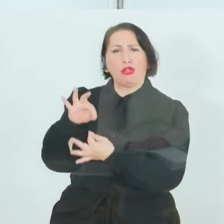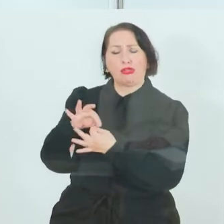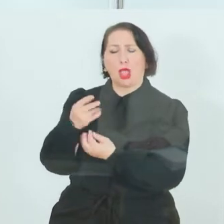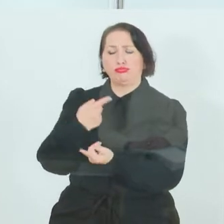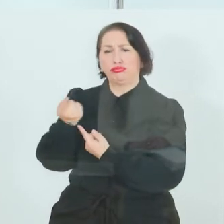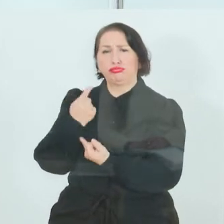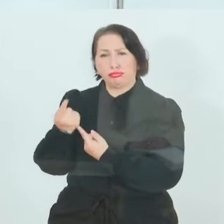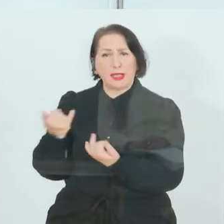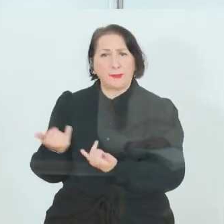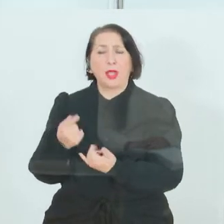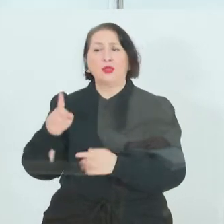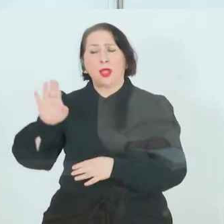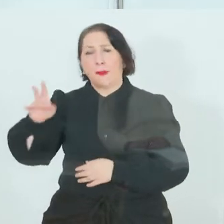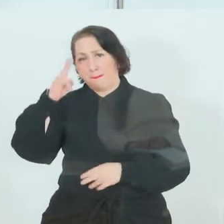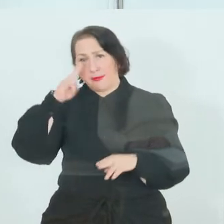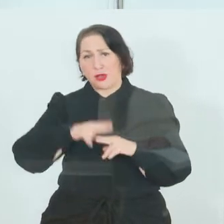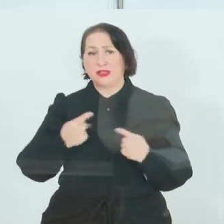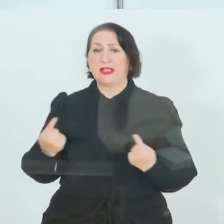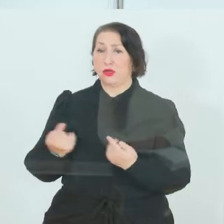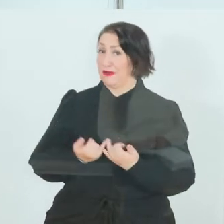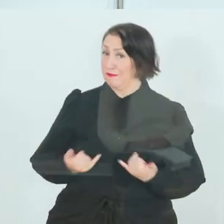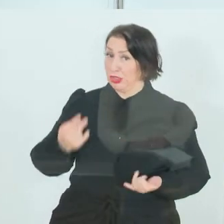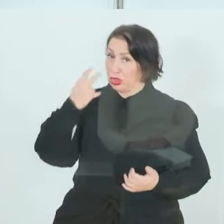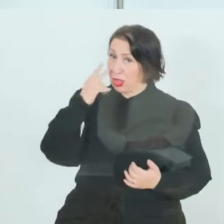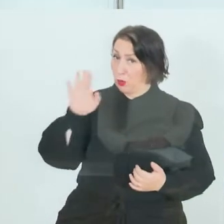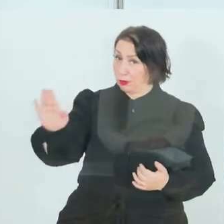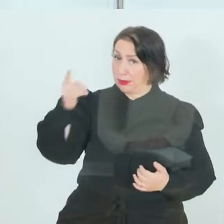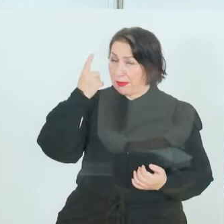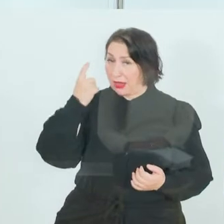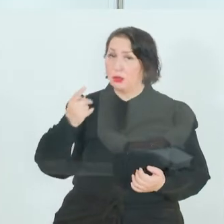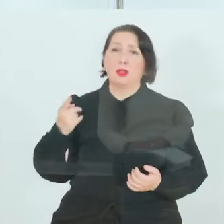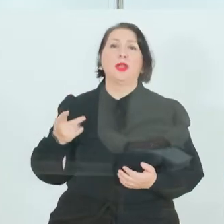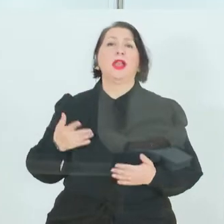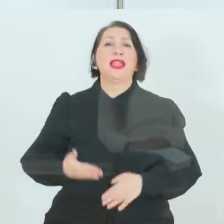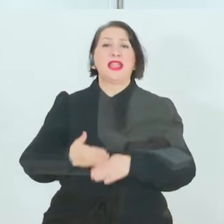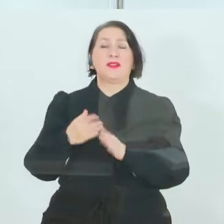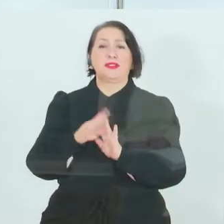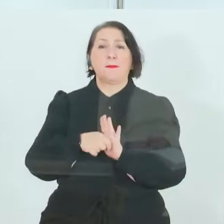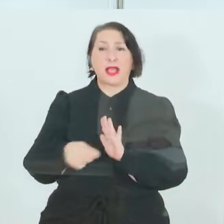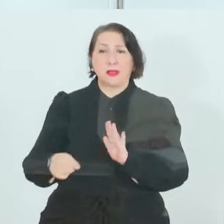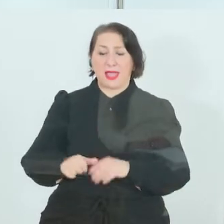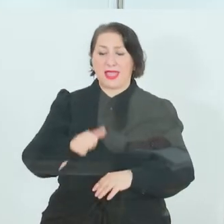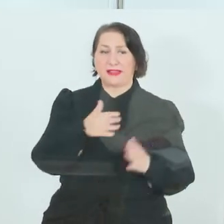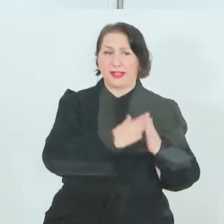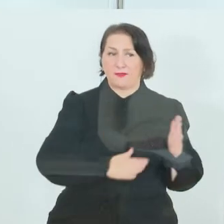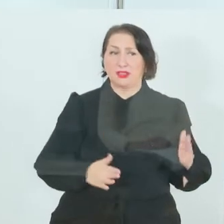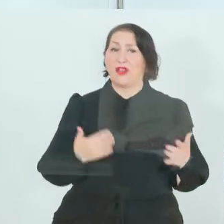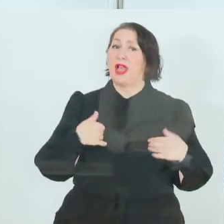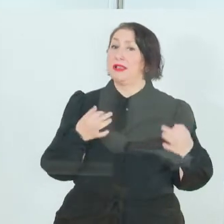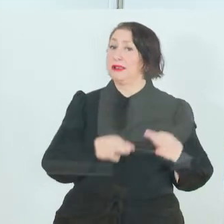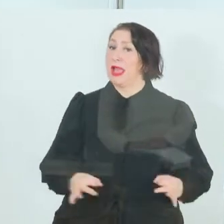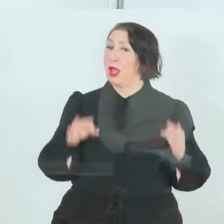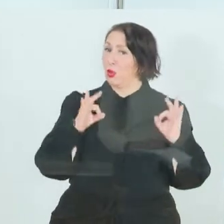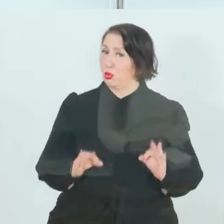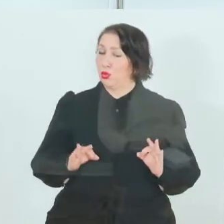ihre Beurteilungen, der Lage ist folgende. Sie sagen, die Hilfsmaßnahmen der ersten Phase waren sehr gut geeignet,